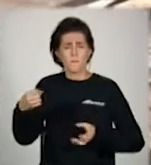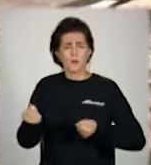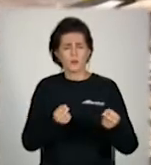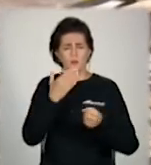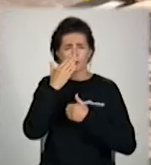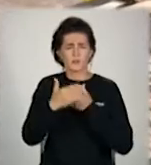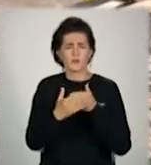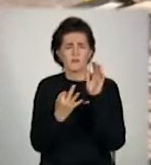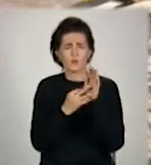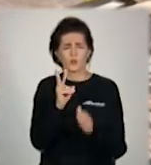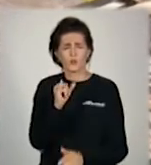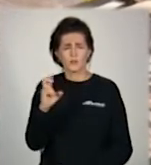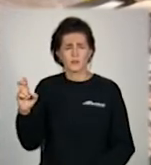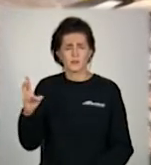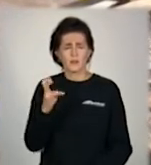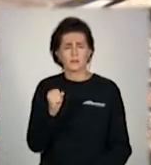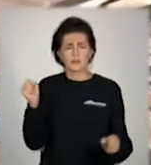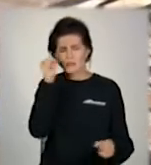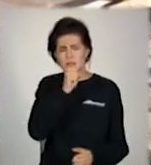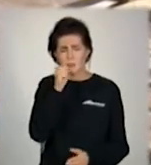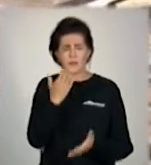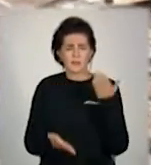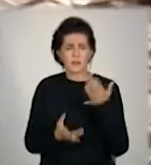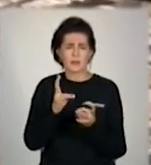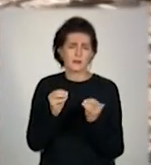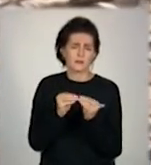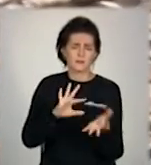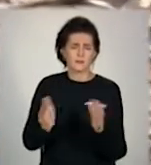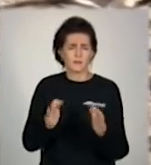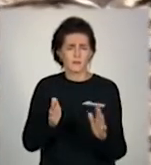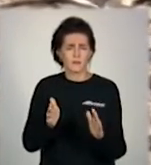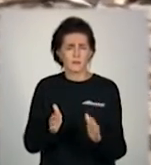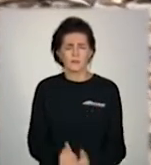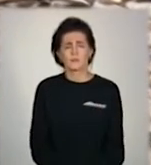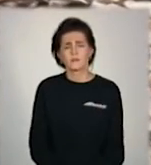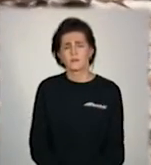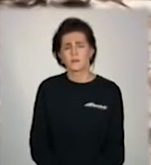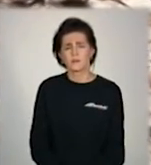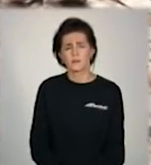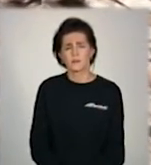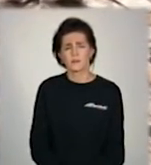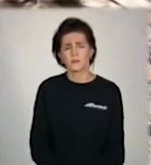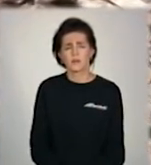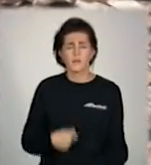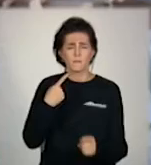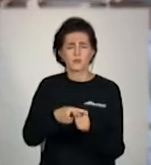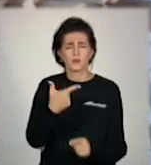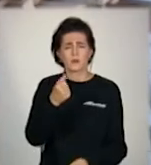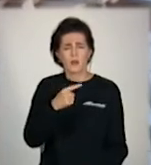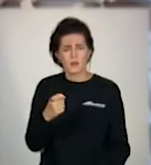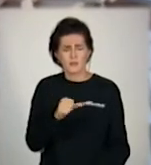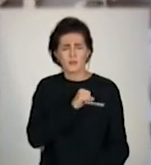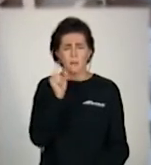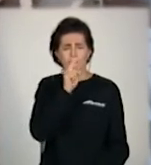8 кубів на зиму. Якщо не 10. Це якщо ми ж газом ставимо на